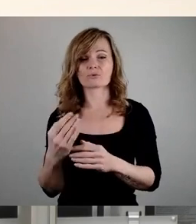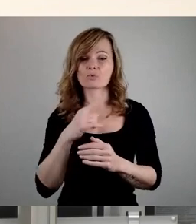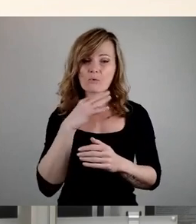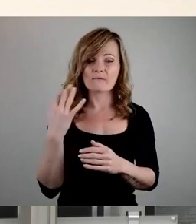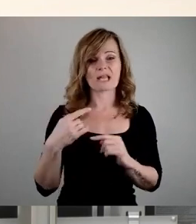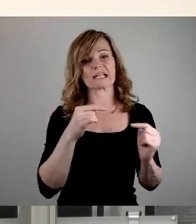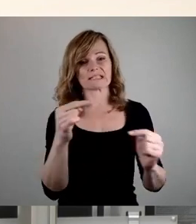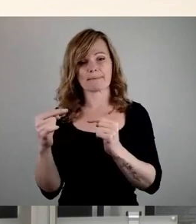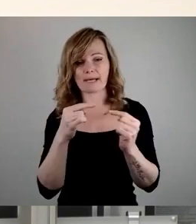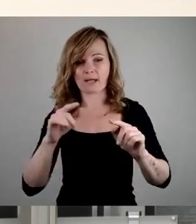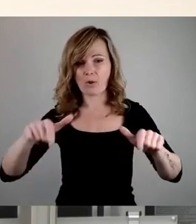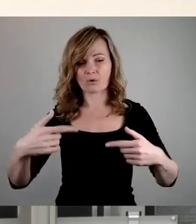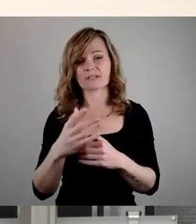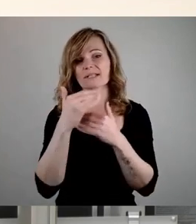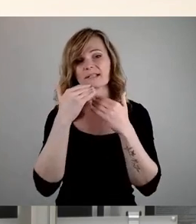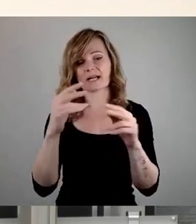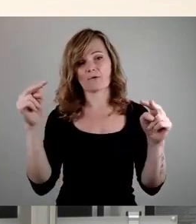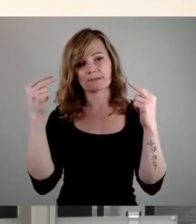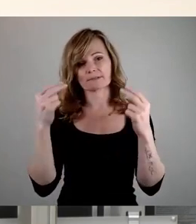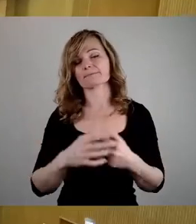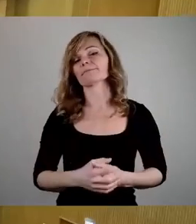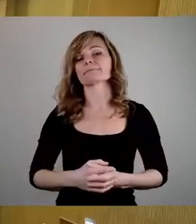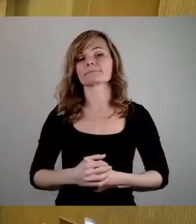hat. Und bedanke mich für die Aufmerksamkeit.